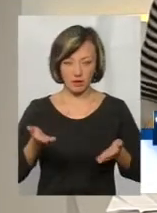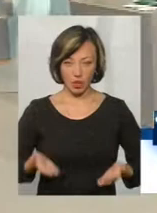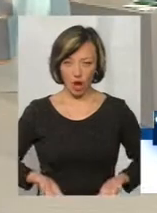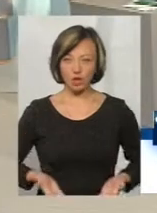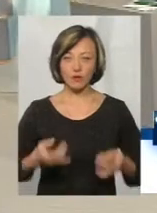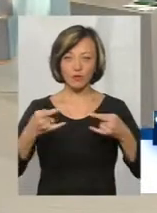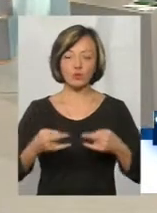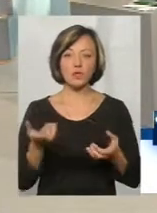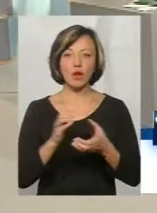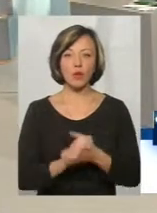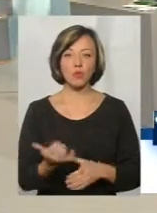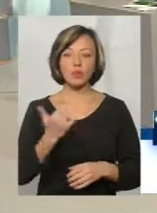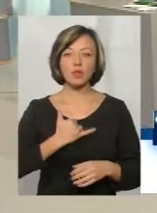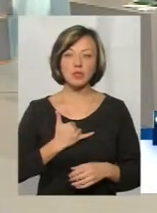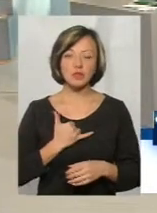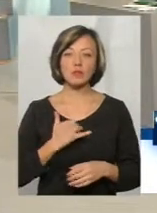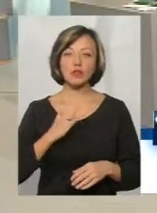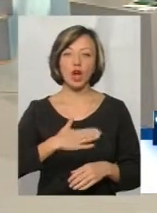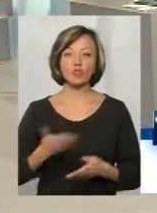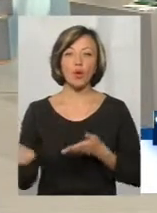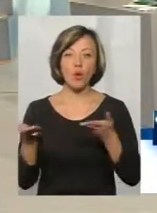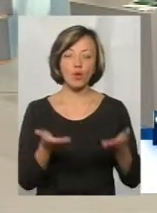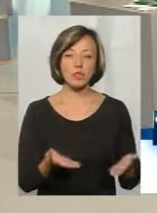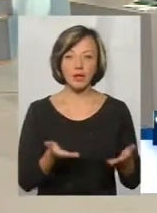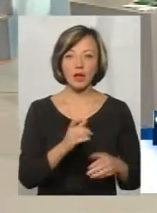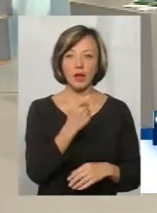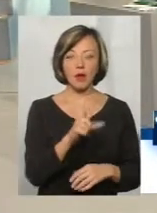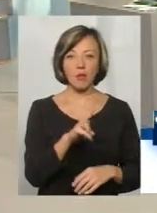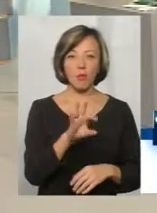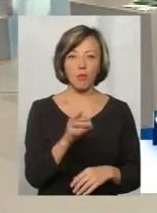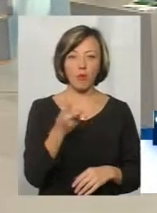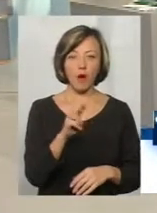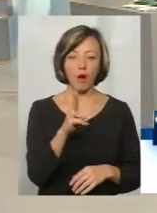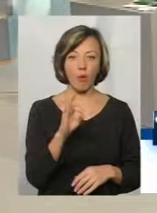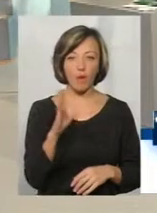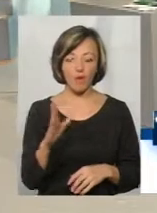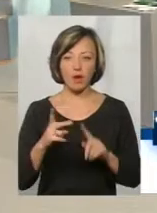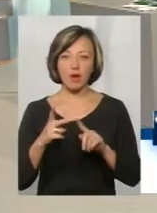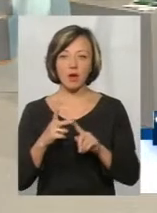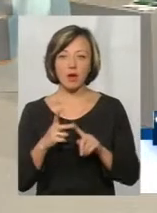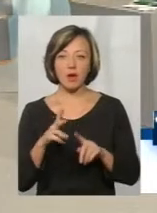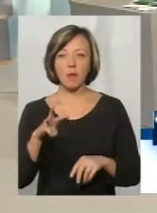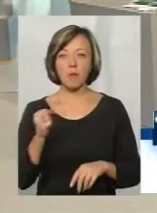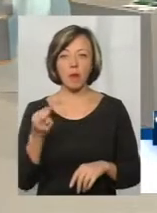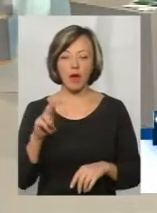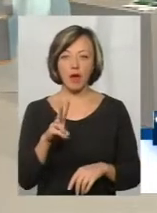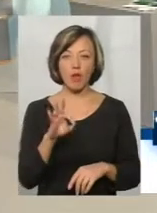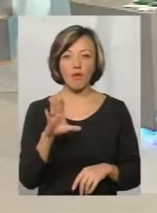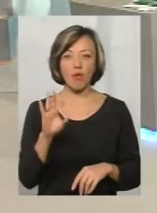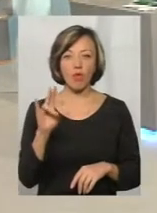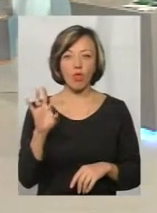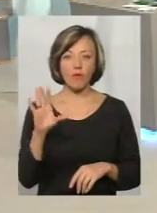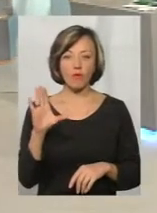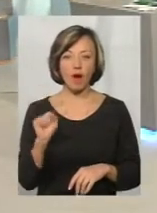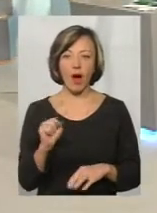Знайомтеся, до нас сьогодні завітали наші гості, це Єгор Поляков та Марія Левонова, вони аналітики